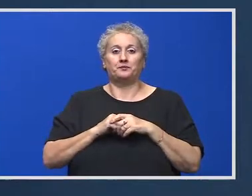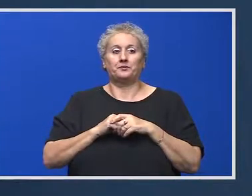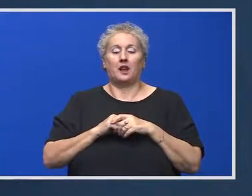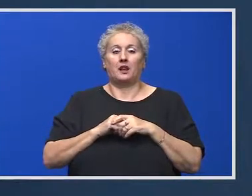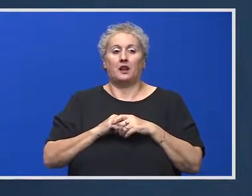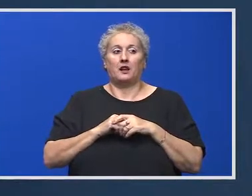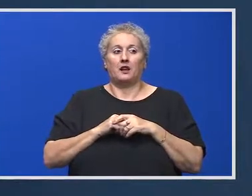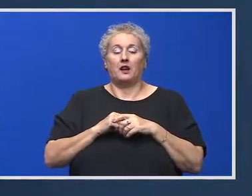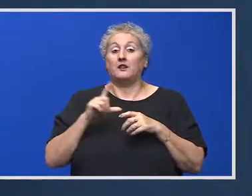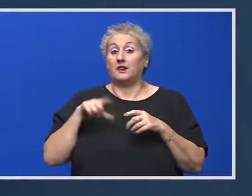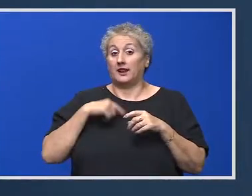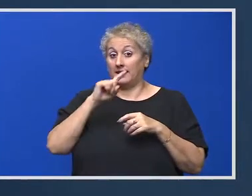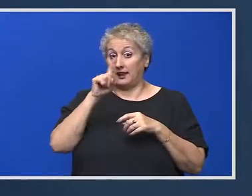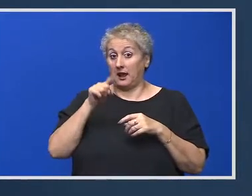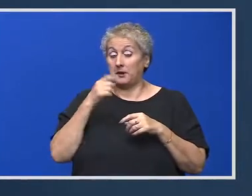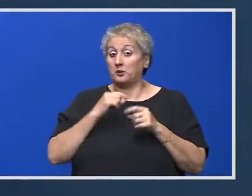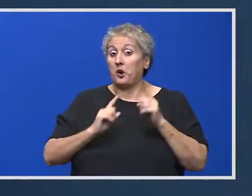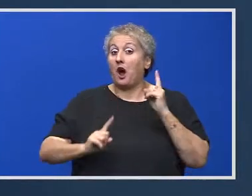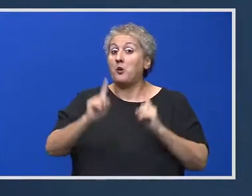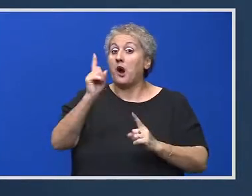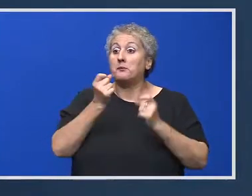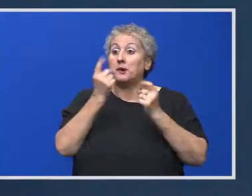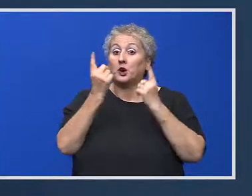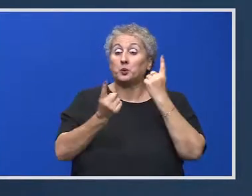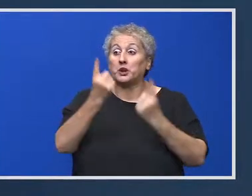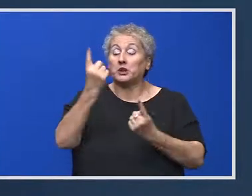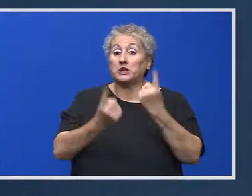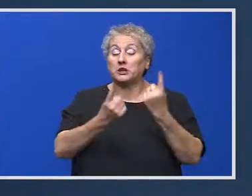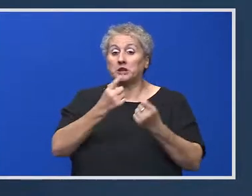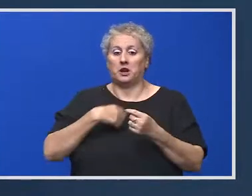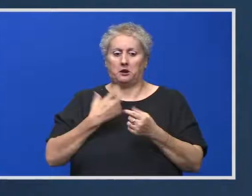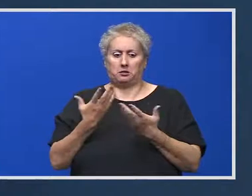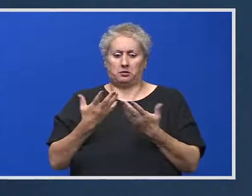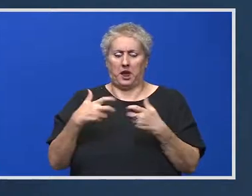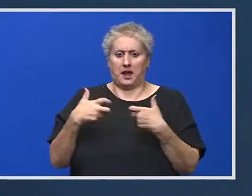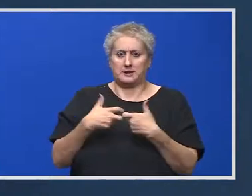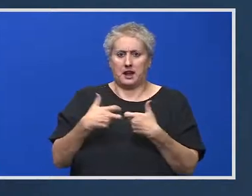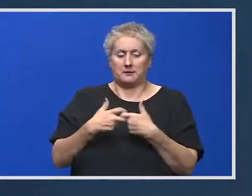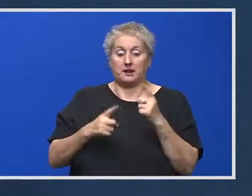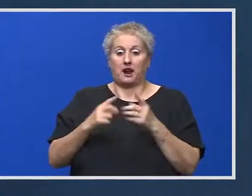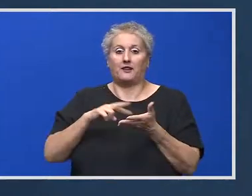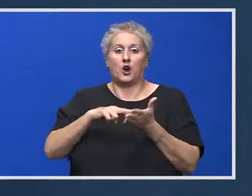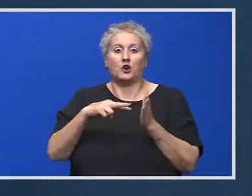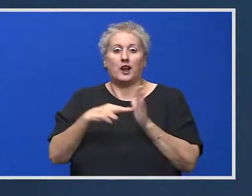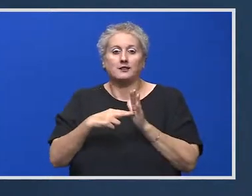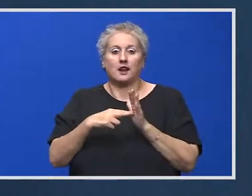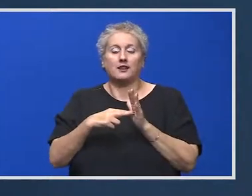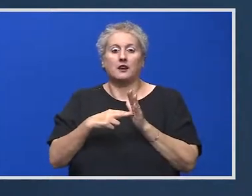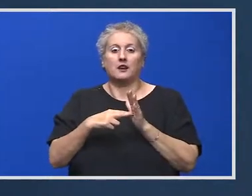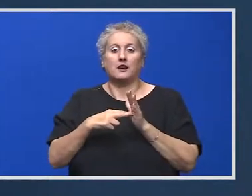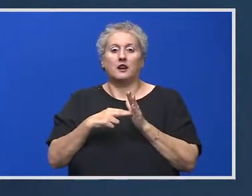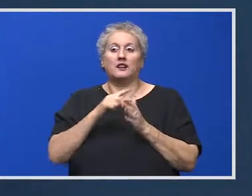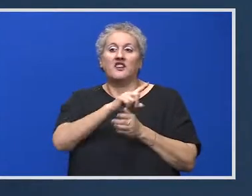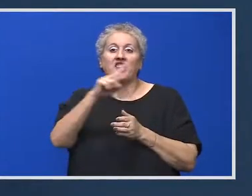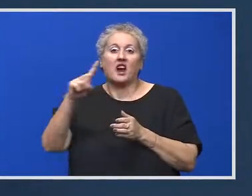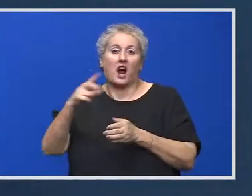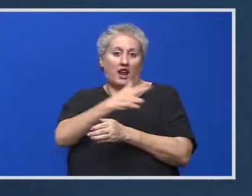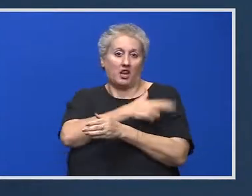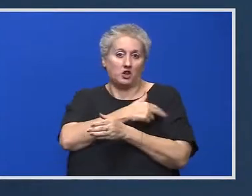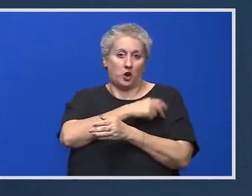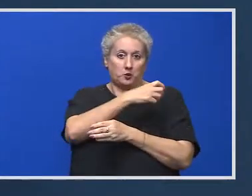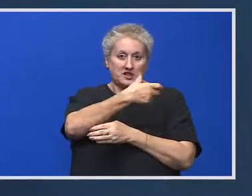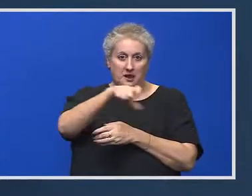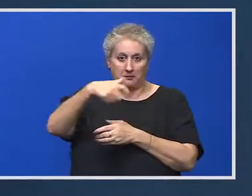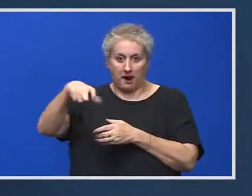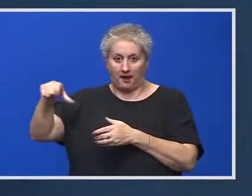Vă întreb acest lucru pentru că au apărut foarte multe critici în privința acestui examen dacă va fi organizat de fiecare liceu în parte.